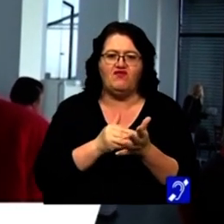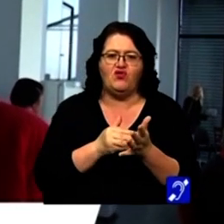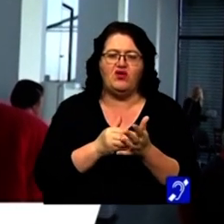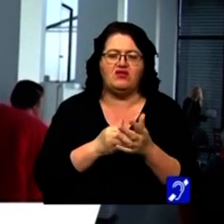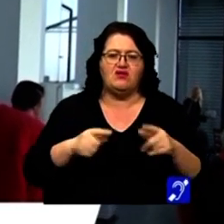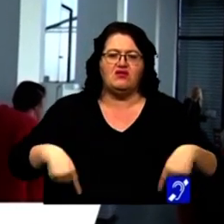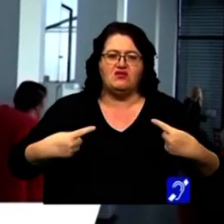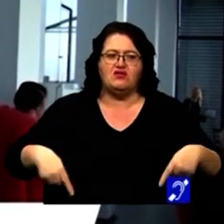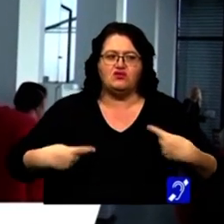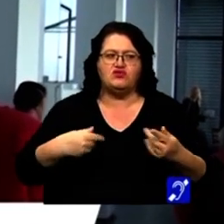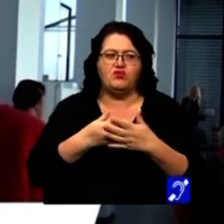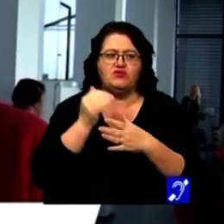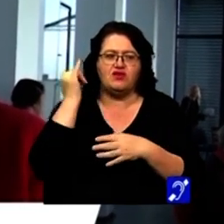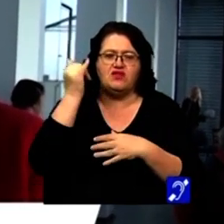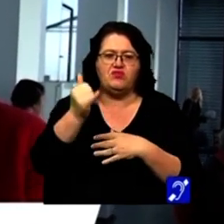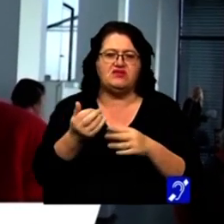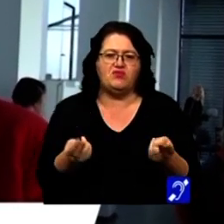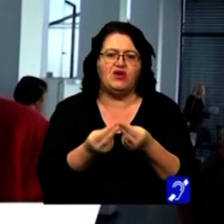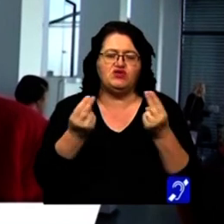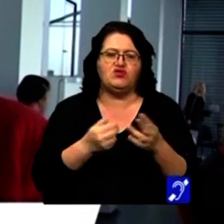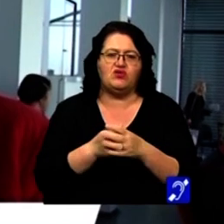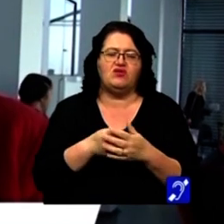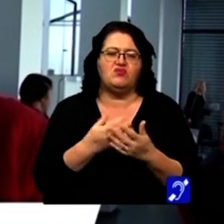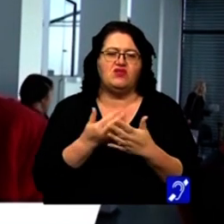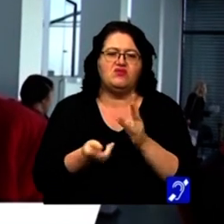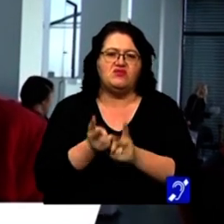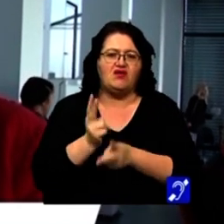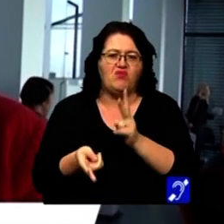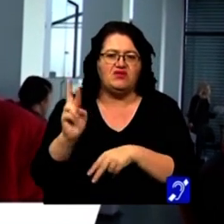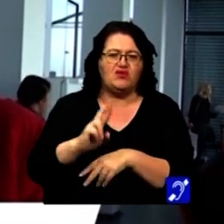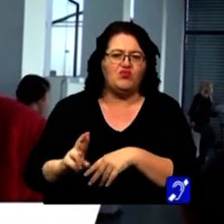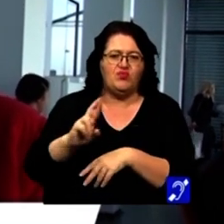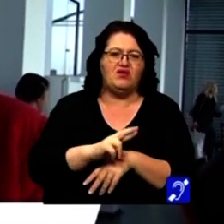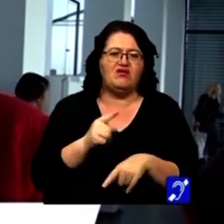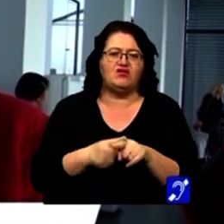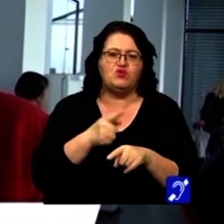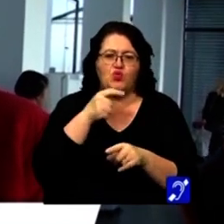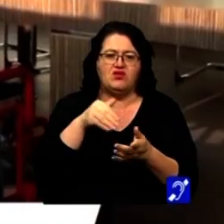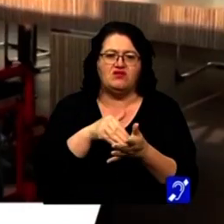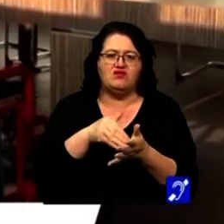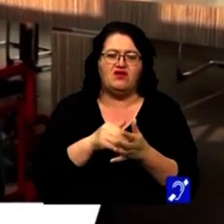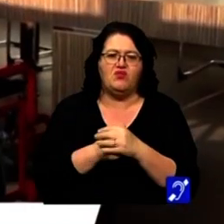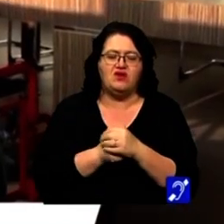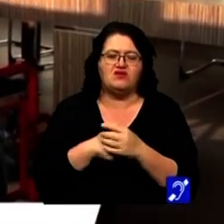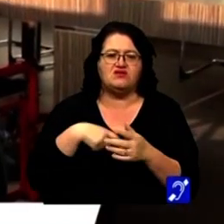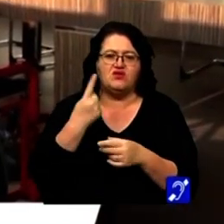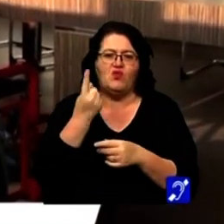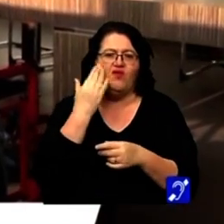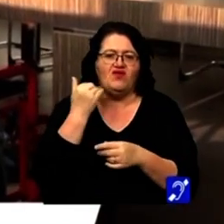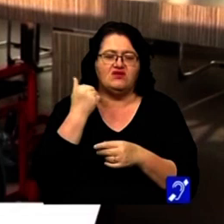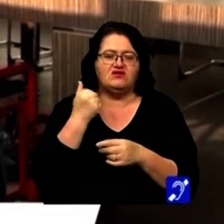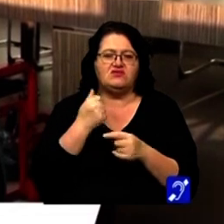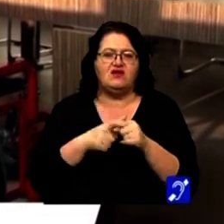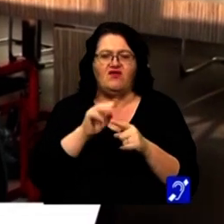de un cărucio rulant pentru a se deplasa mult mai ușor la terapie de recuperare și acolo unde au nevoie. Sunt două fetițe cu